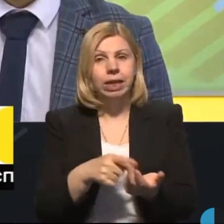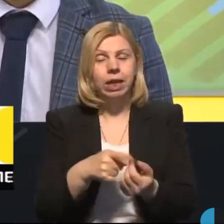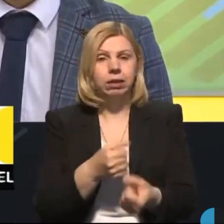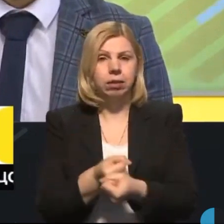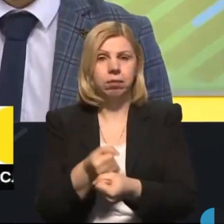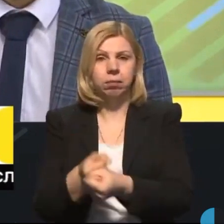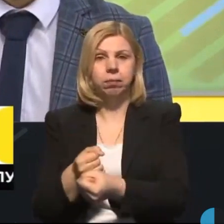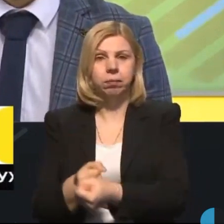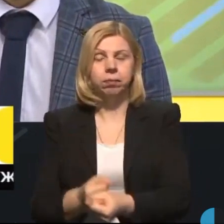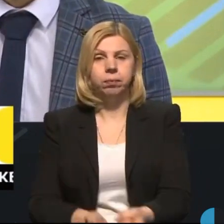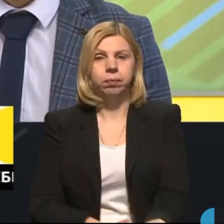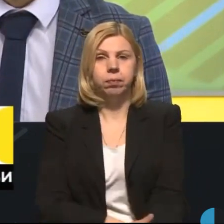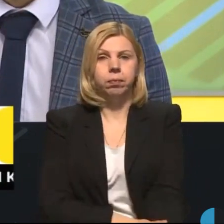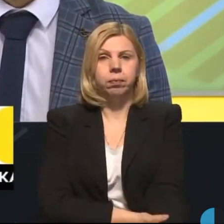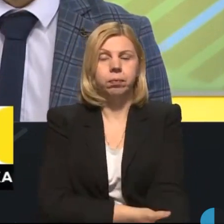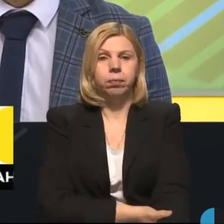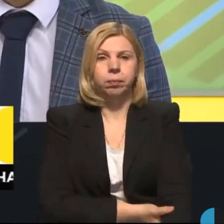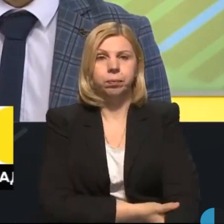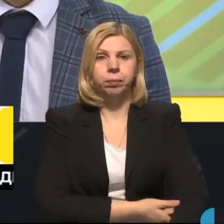ДТП?